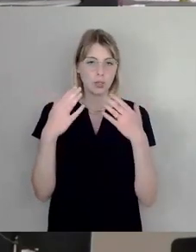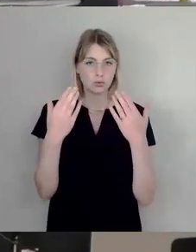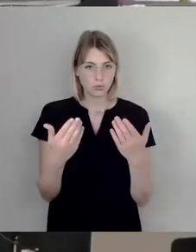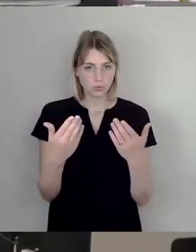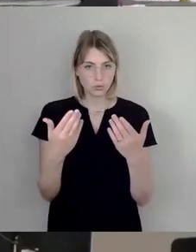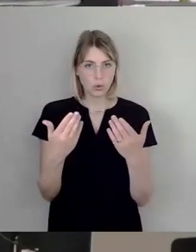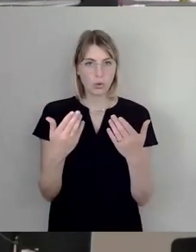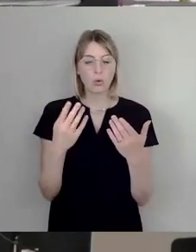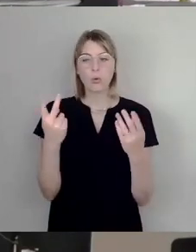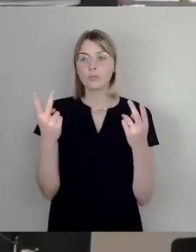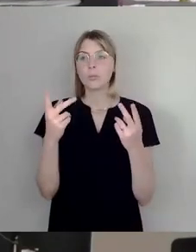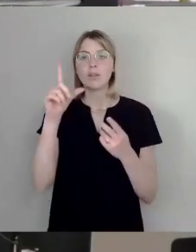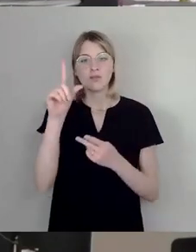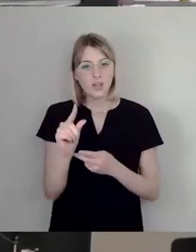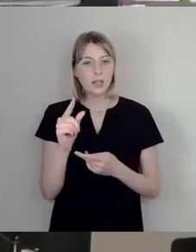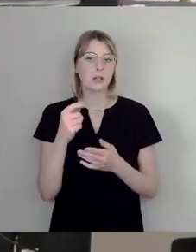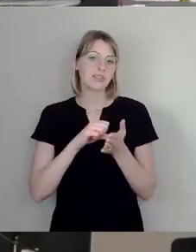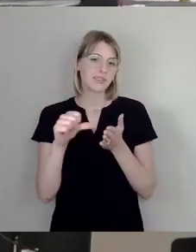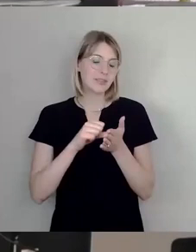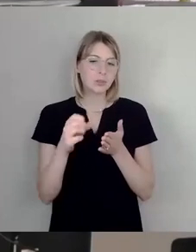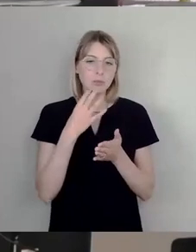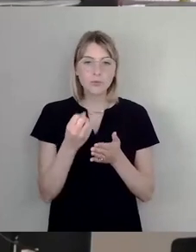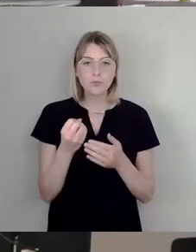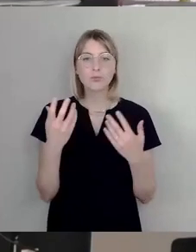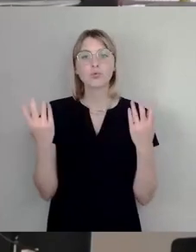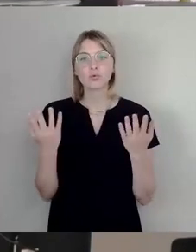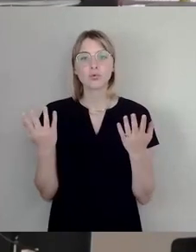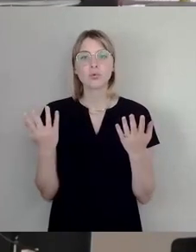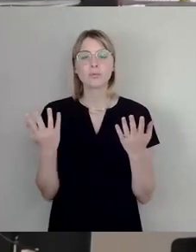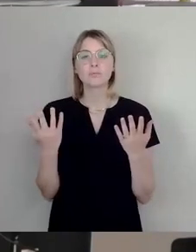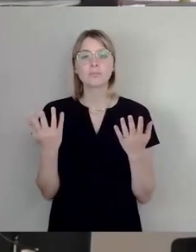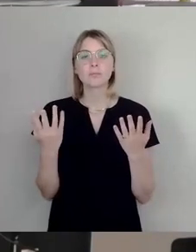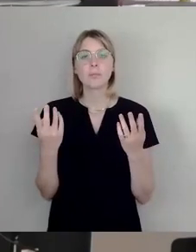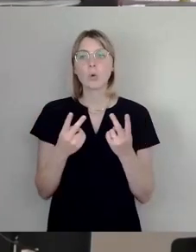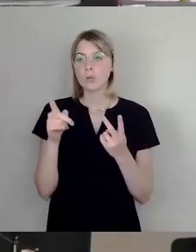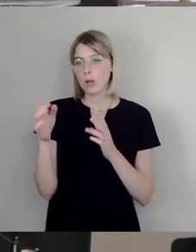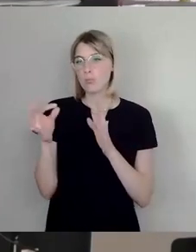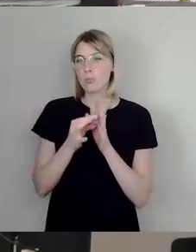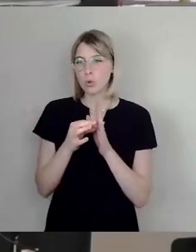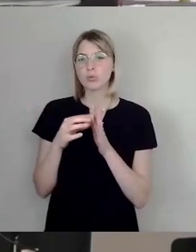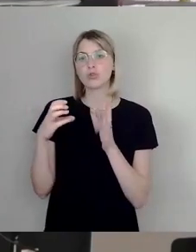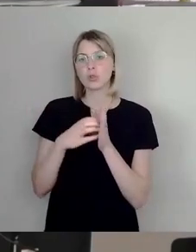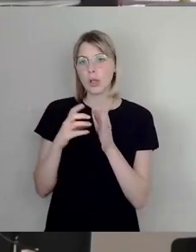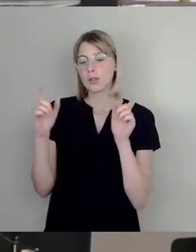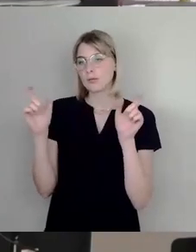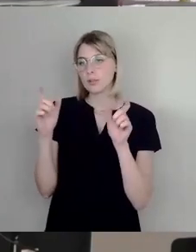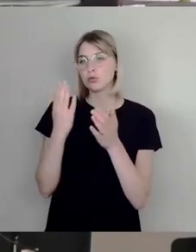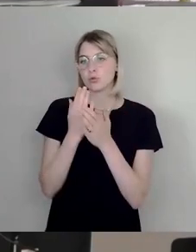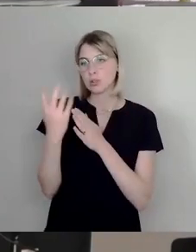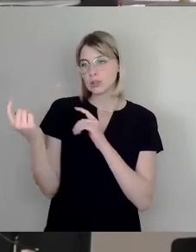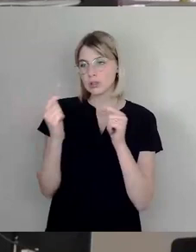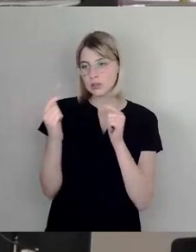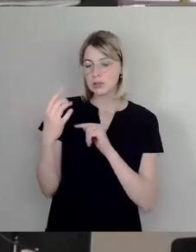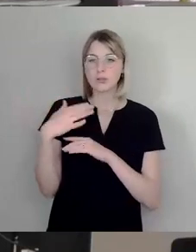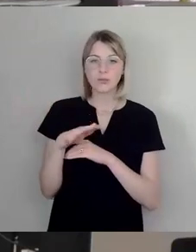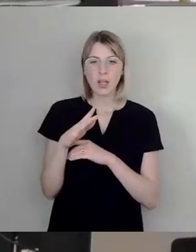Kultur erleben und auch hier gestalten wollen. Wir haben es ja gerade auch dann bei dem Punkt um die Stadtfeste nochmal sehr stark diskutiert, wie schwierig es mittlerweile